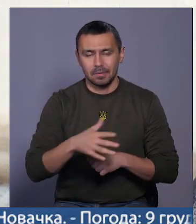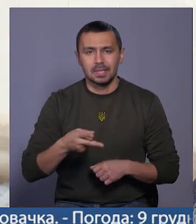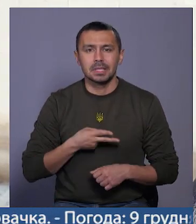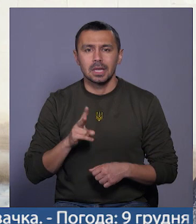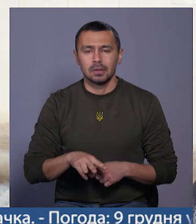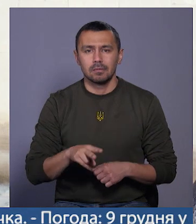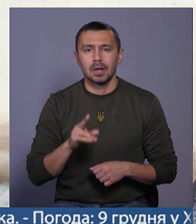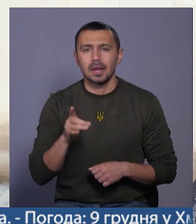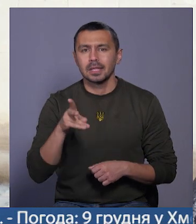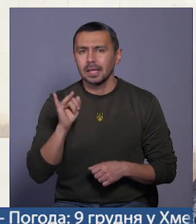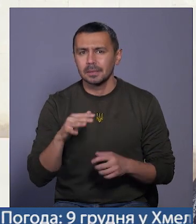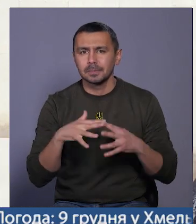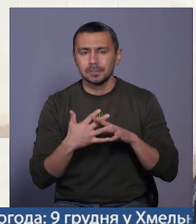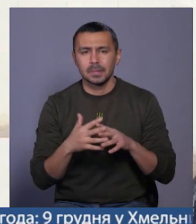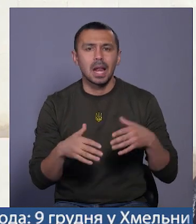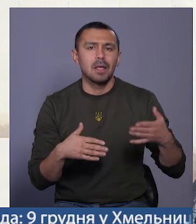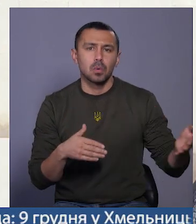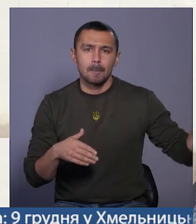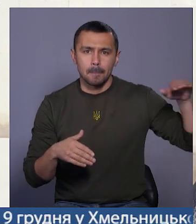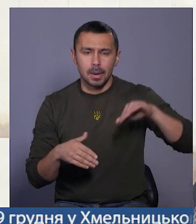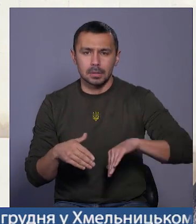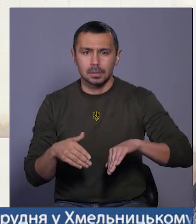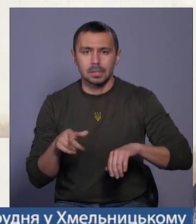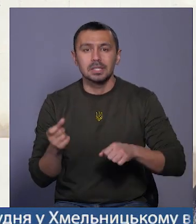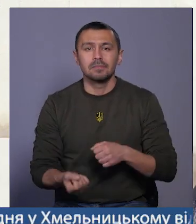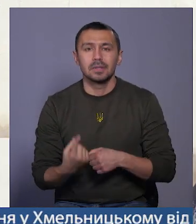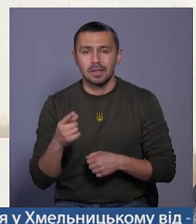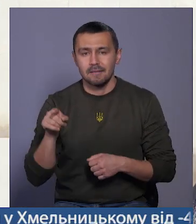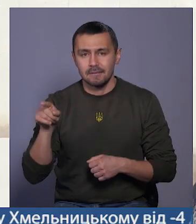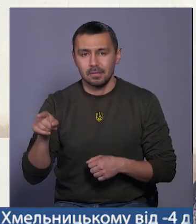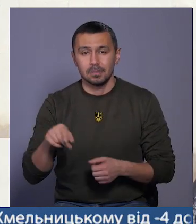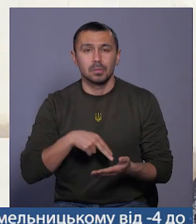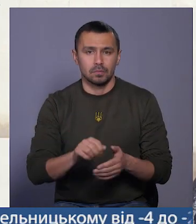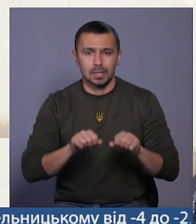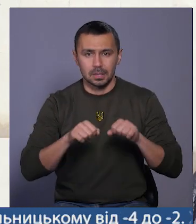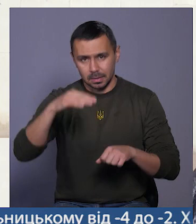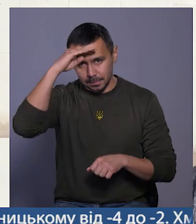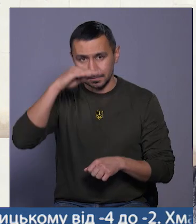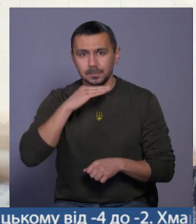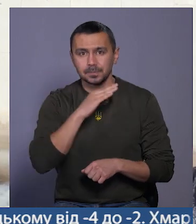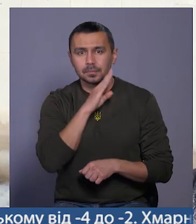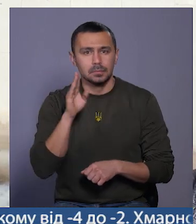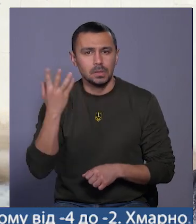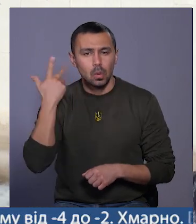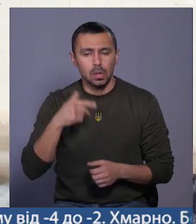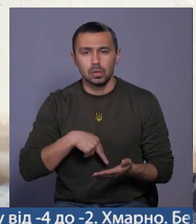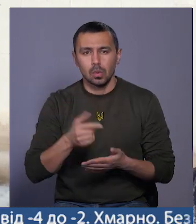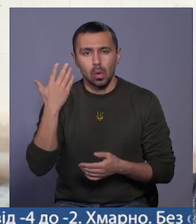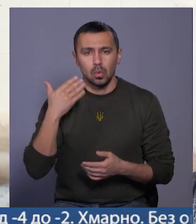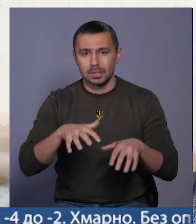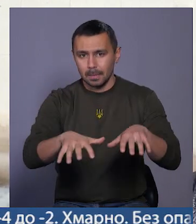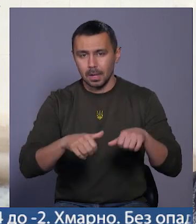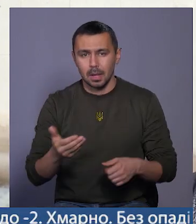загинув в Кринках на лівому березі. Та звідки він? Він йшов захищати батьків. Він коли йшов, коли його